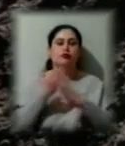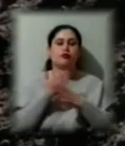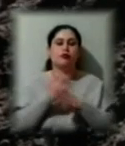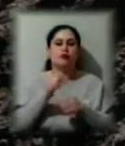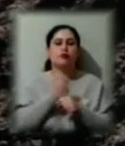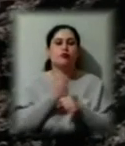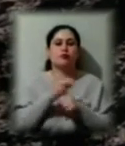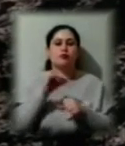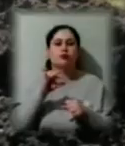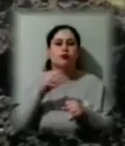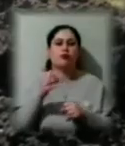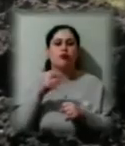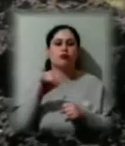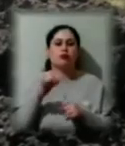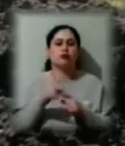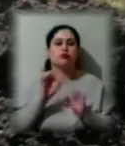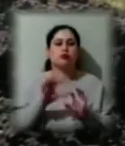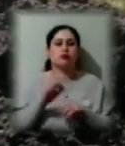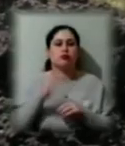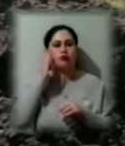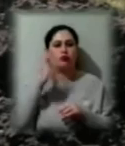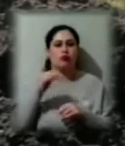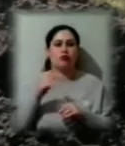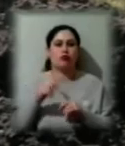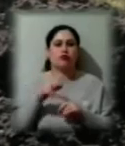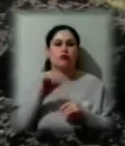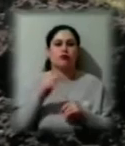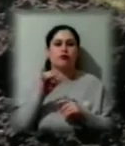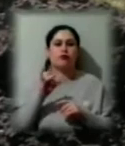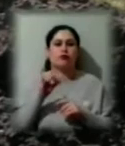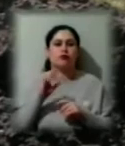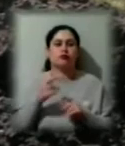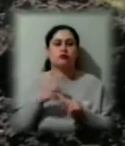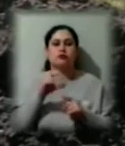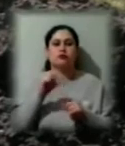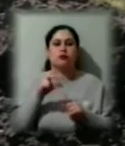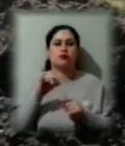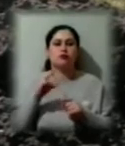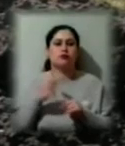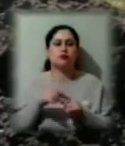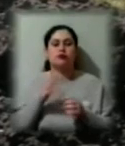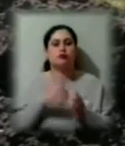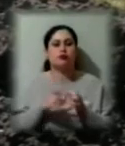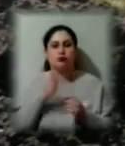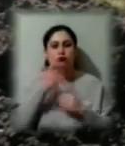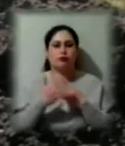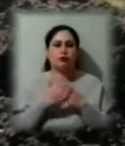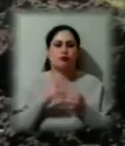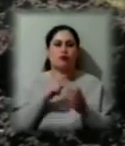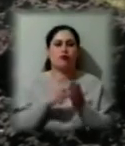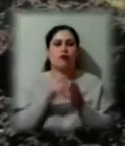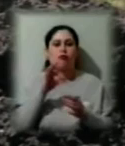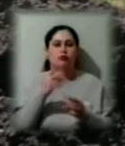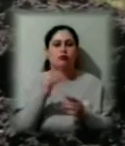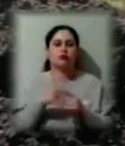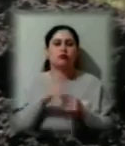Олешок, говорить тамтешній міський голова Дмитро Воронов. Солонці знаходяться в безпосередній близькості до міста Олешки. Багато місцевих